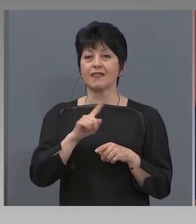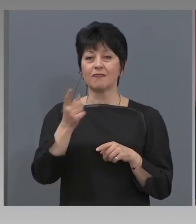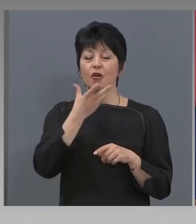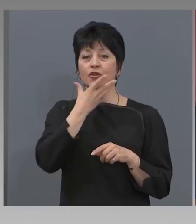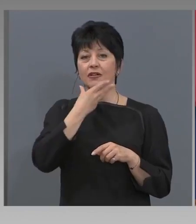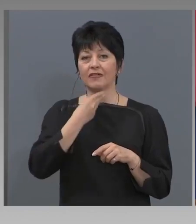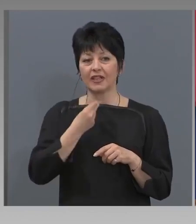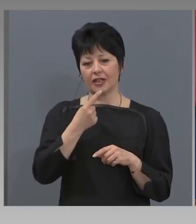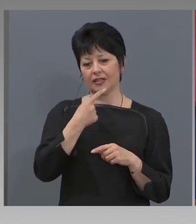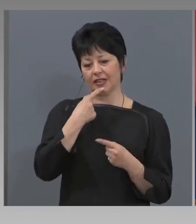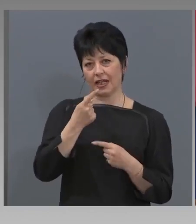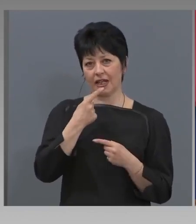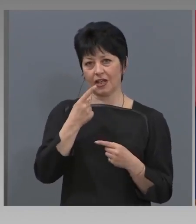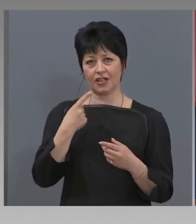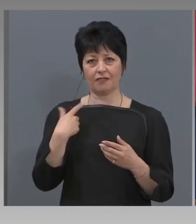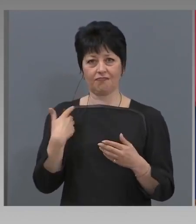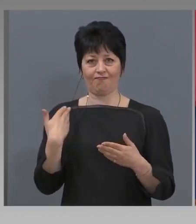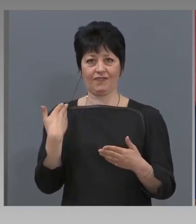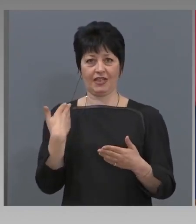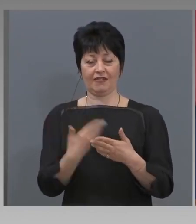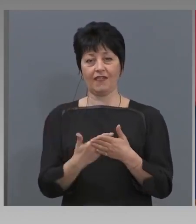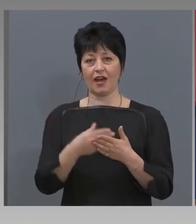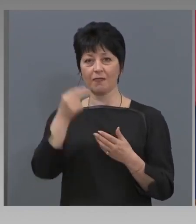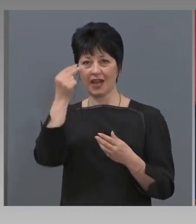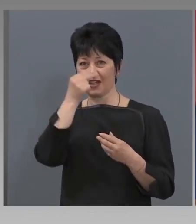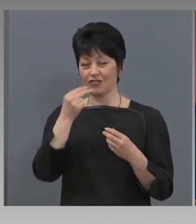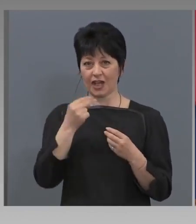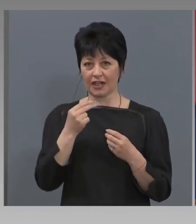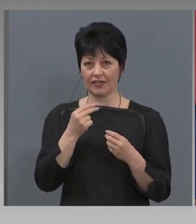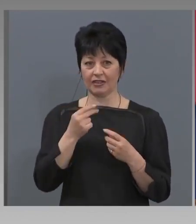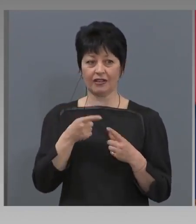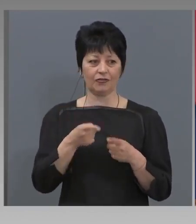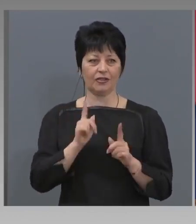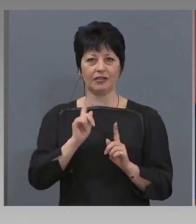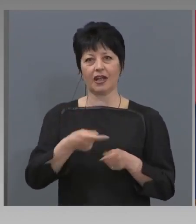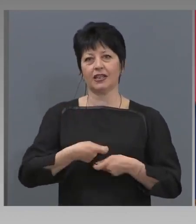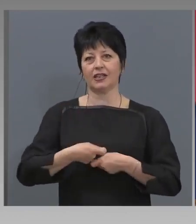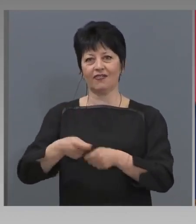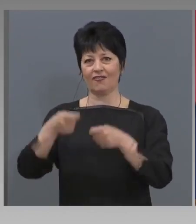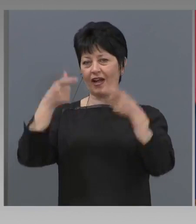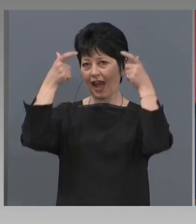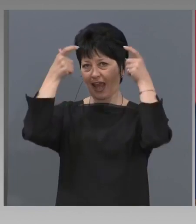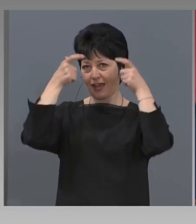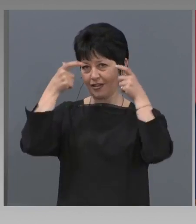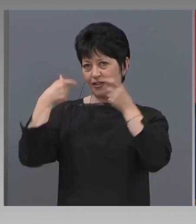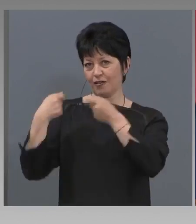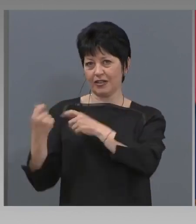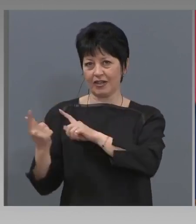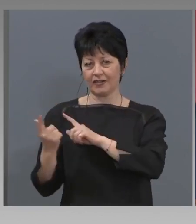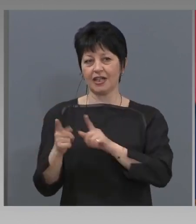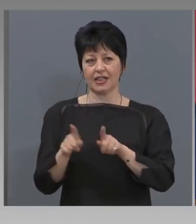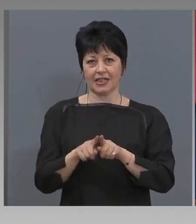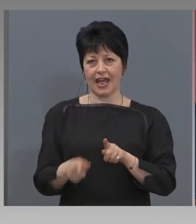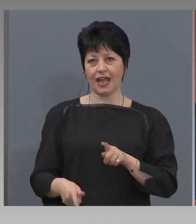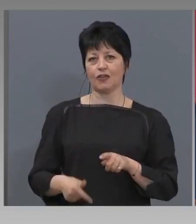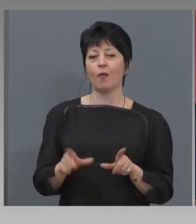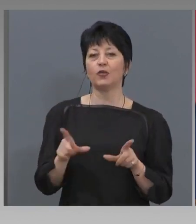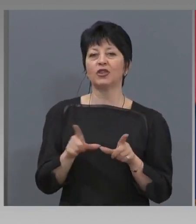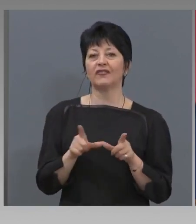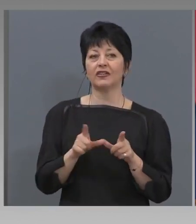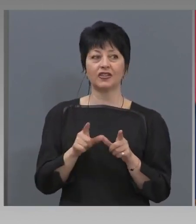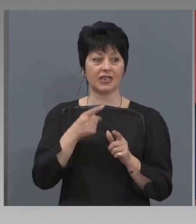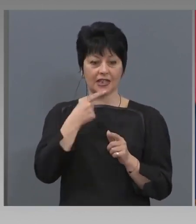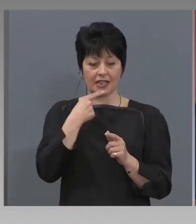им църквата. Разбирам ги, защото треси фърлики или мявката. Това е съема му тъвчиски да каже не ходете в